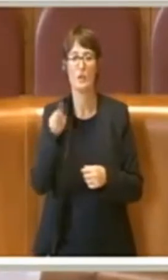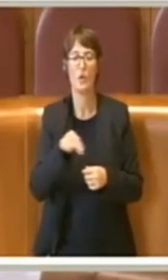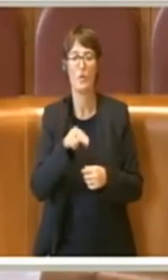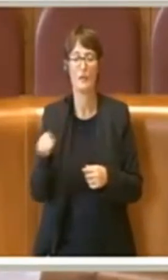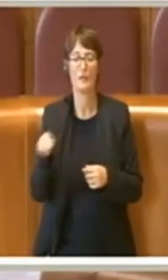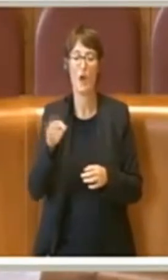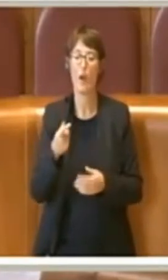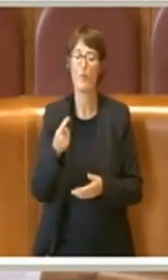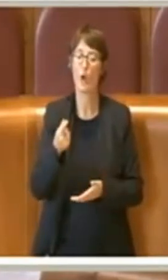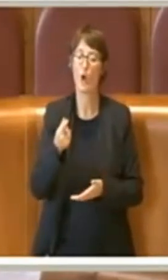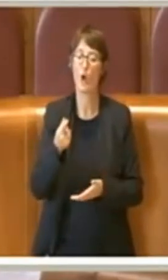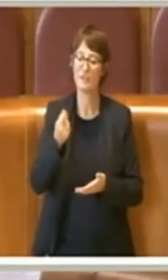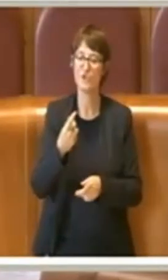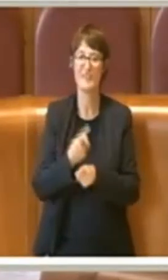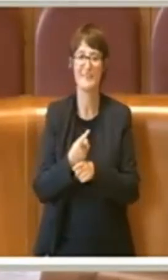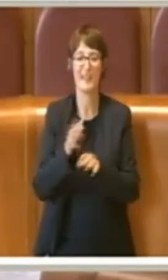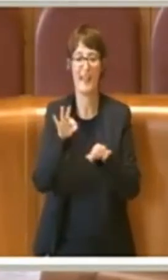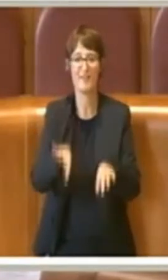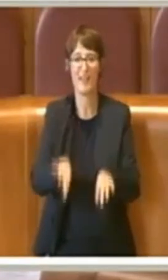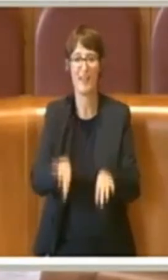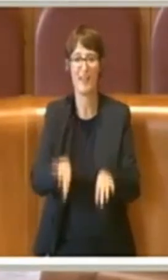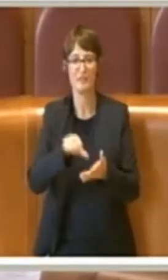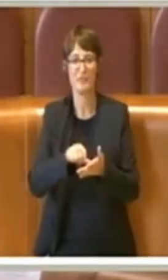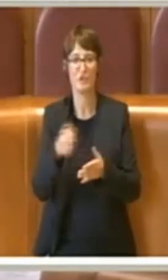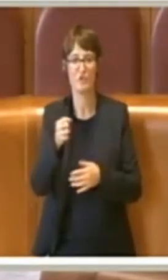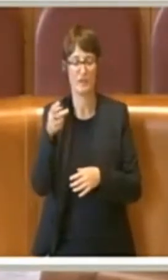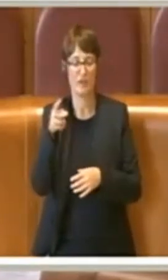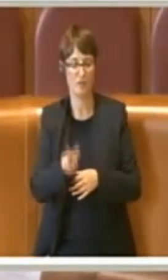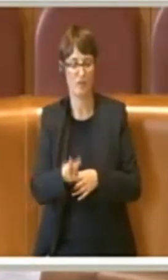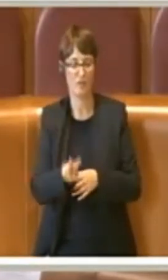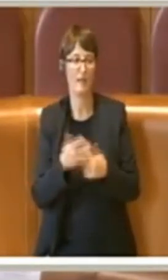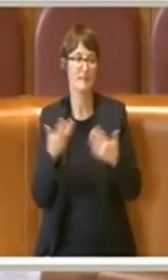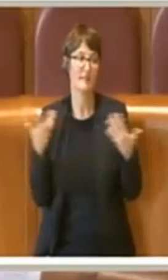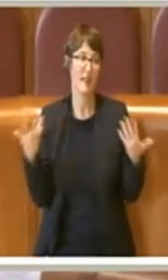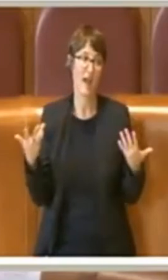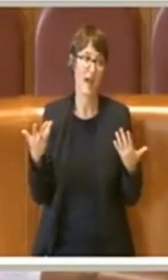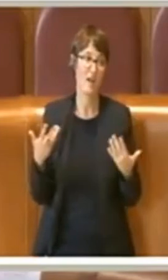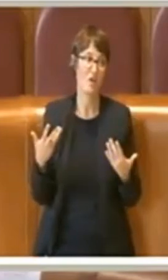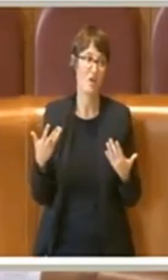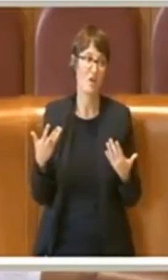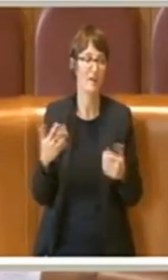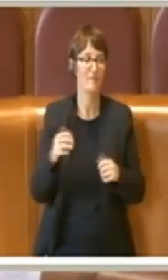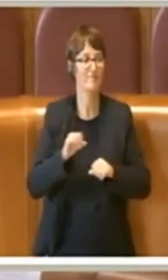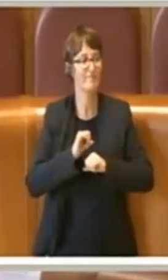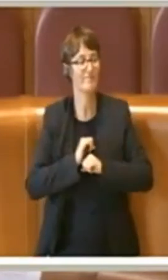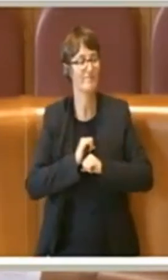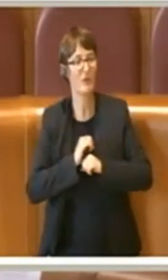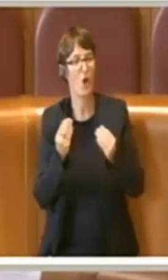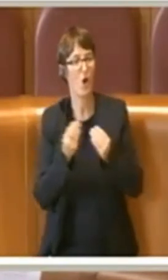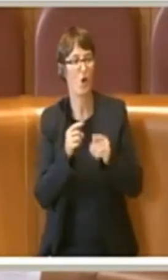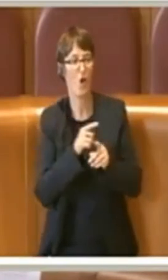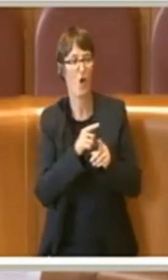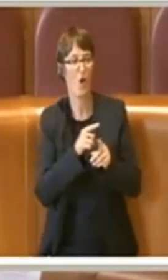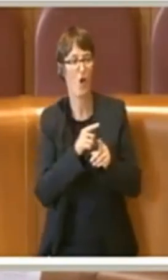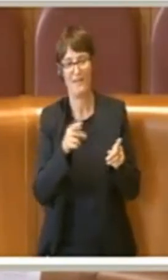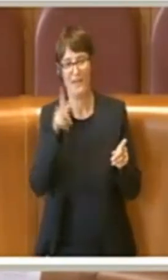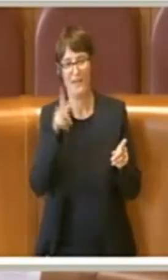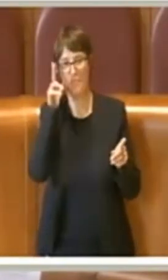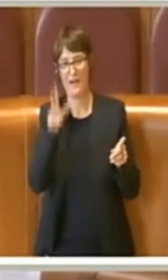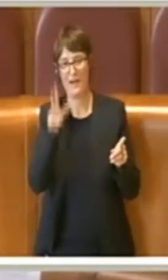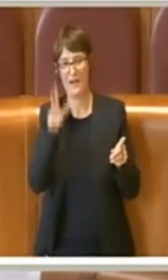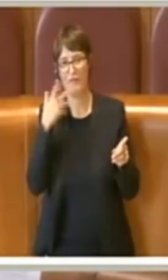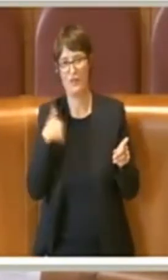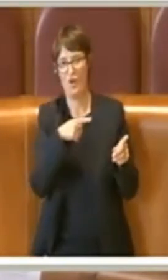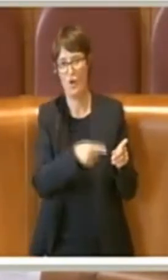destinare ai centri antiviolenza. Ecco, io credo che i colleghi siano troppo bravi per non sapere che